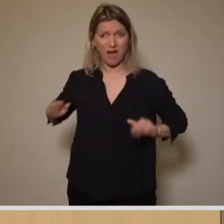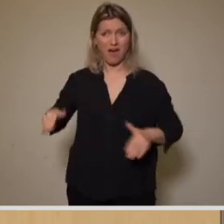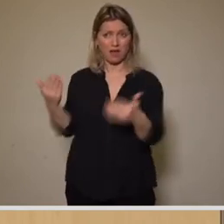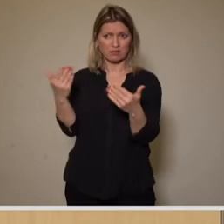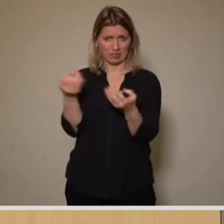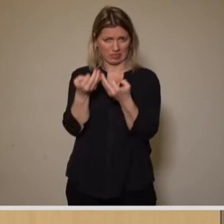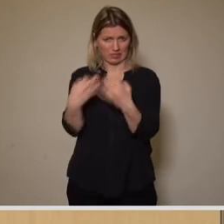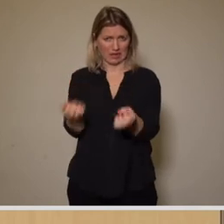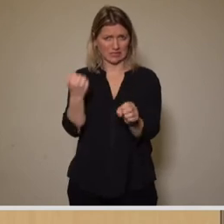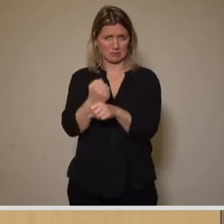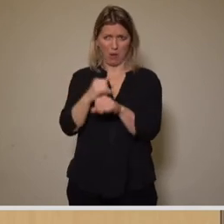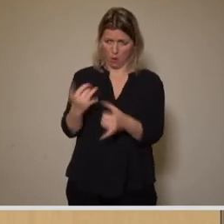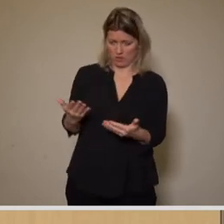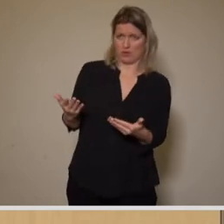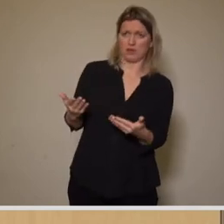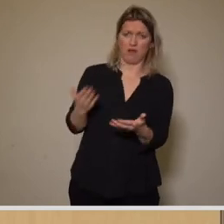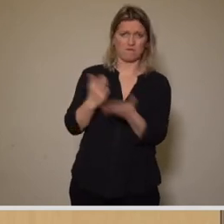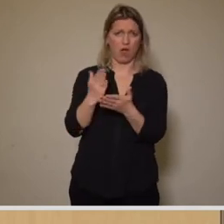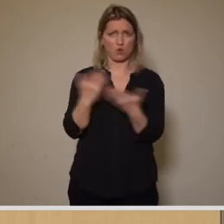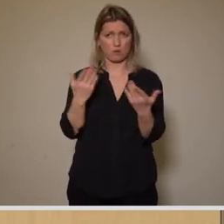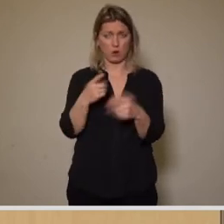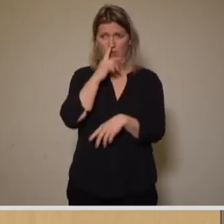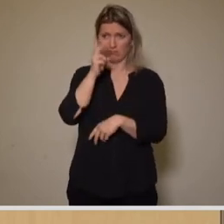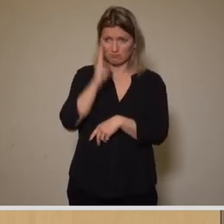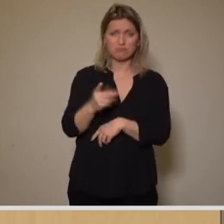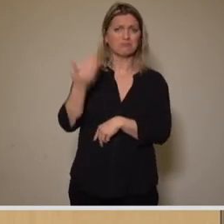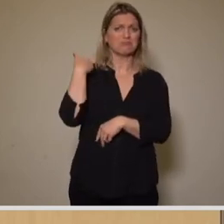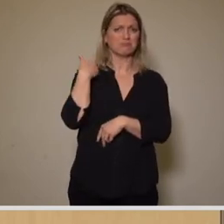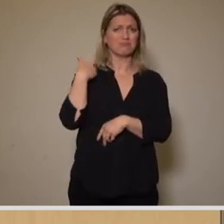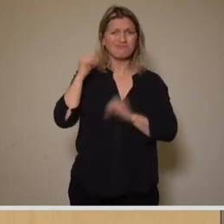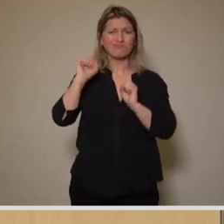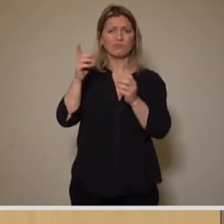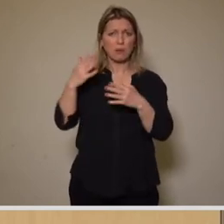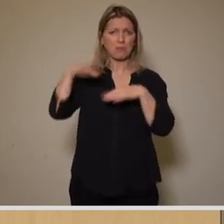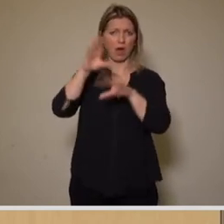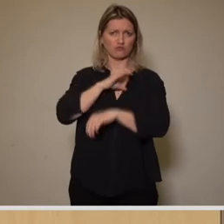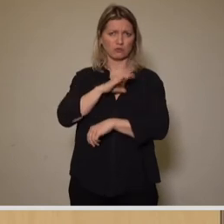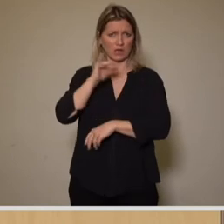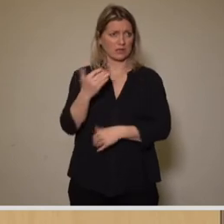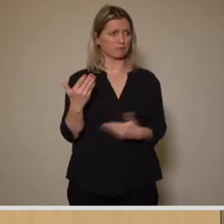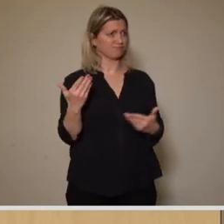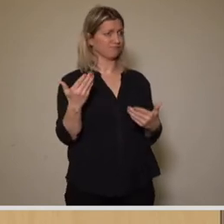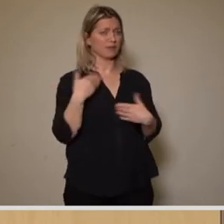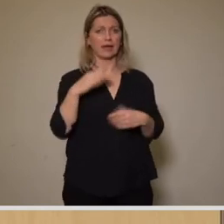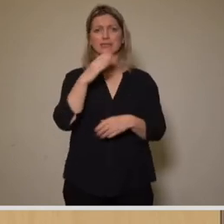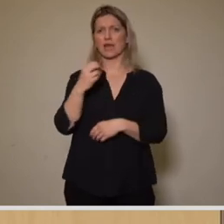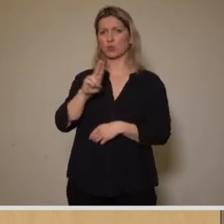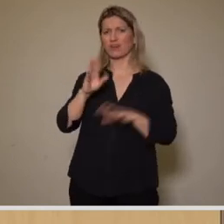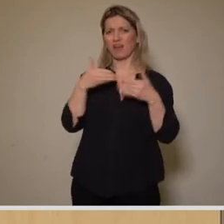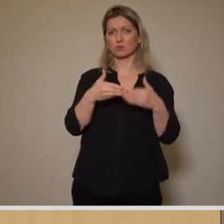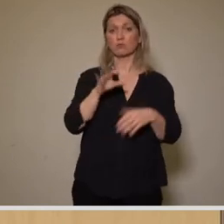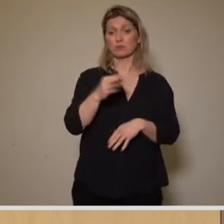das die Gestaltungsmehrheit damals problemlos umsetzen können. Wir als CDU-Fraktion haben bekanntermaßen